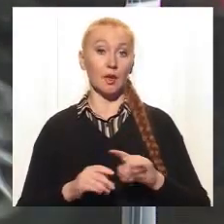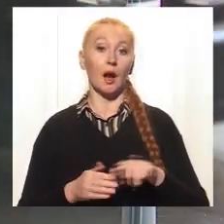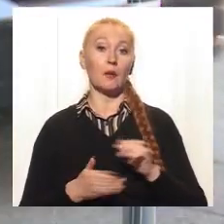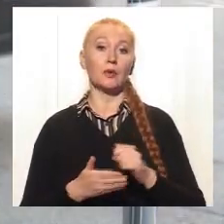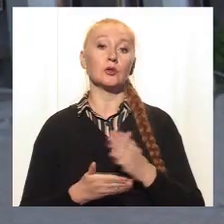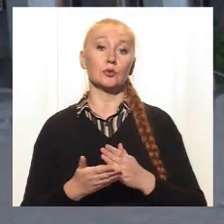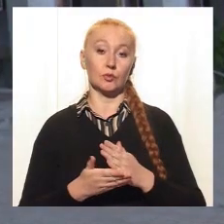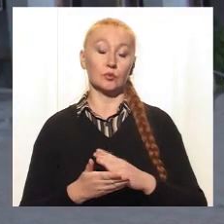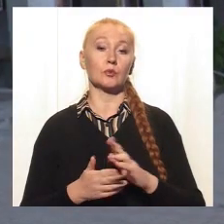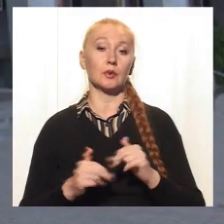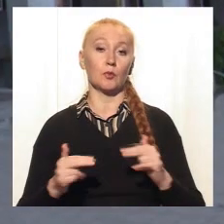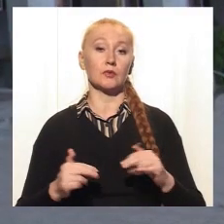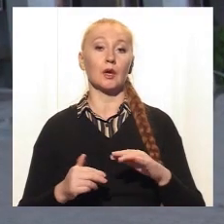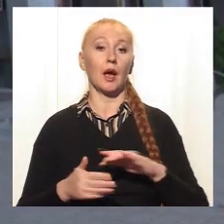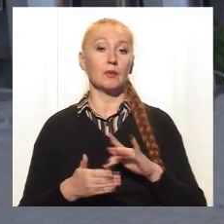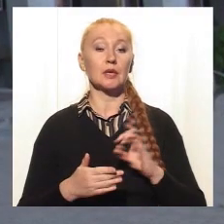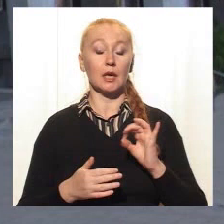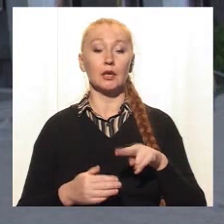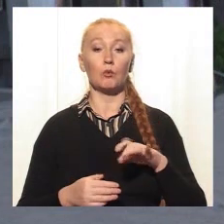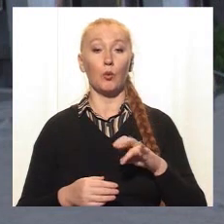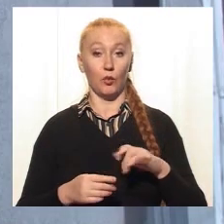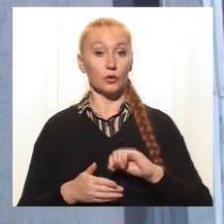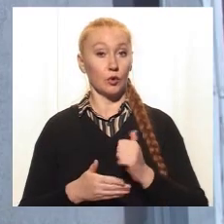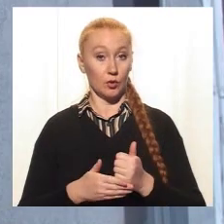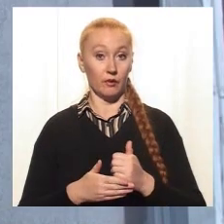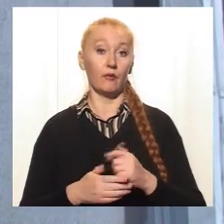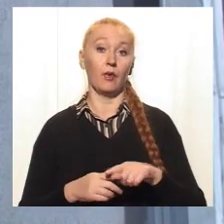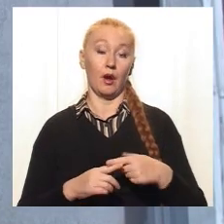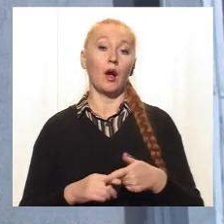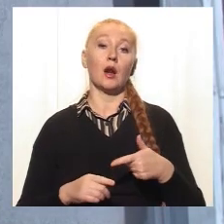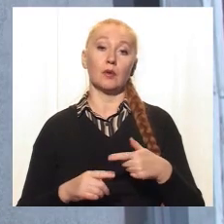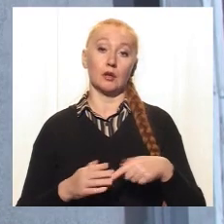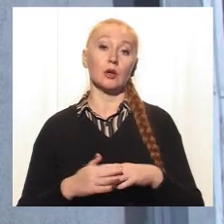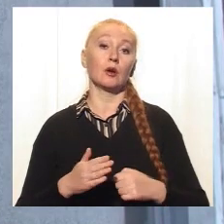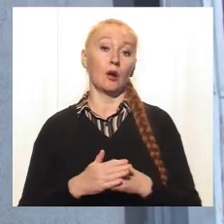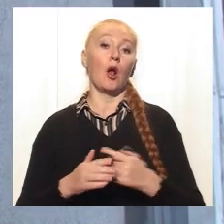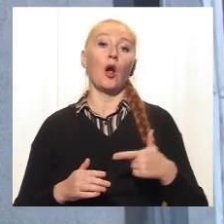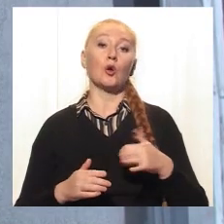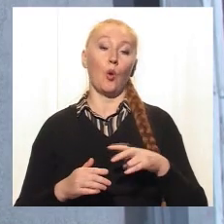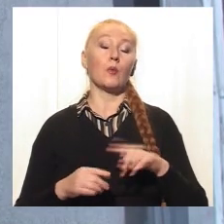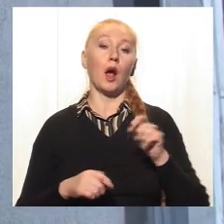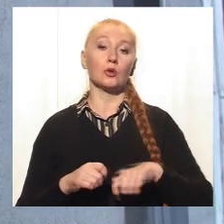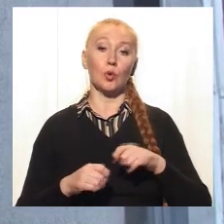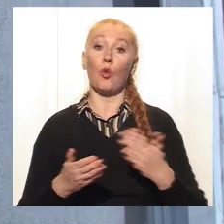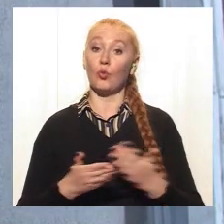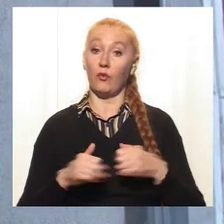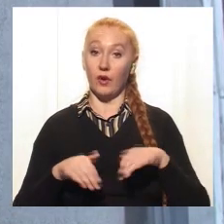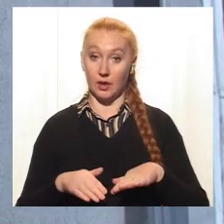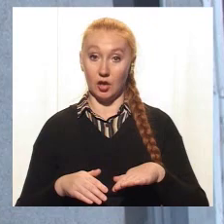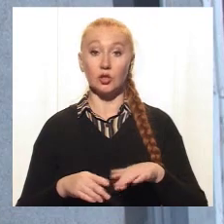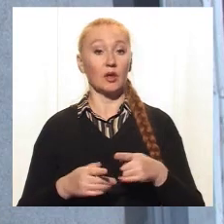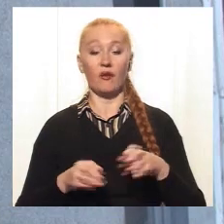пресслужби Дніпровської міськради Анастасія Поповська. Голова громадської організації «Громконтроль» Денис Селін каже, нове рішення міської ради